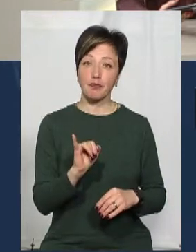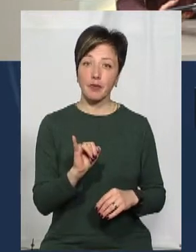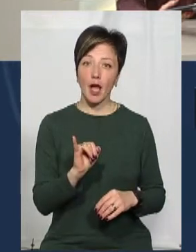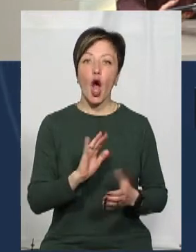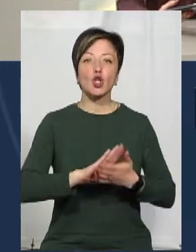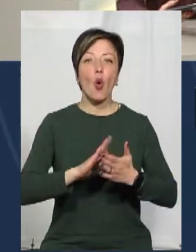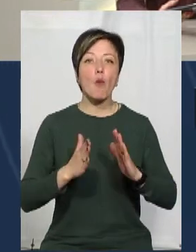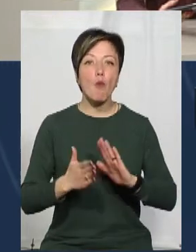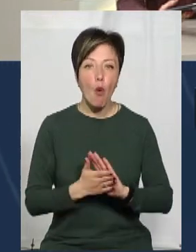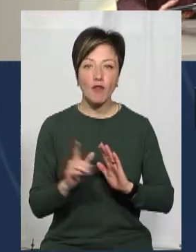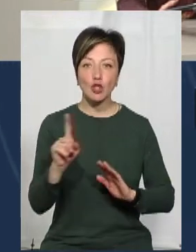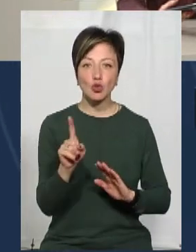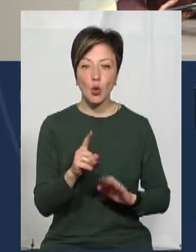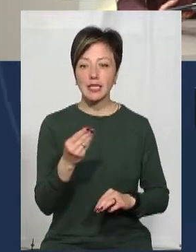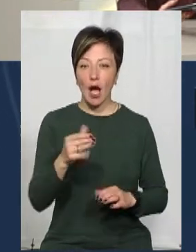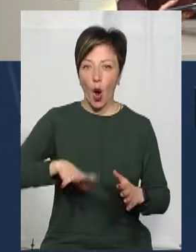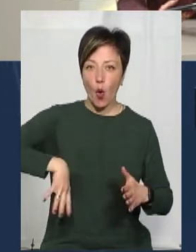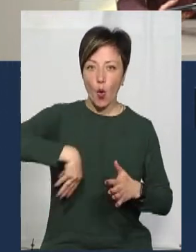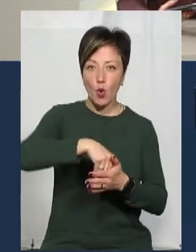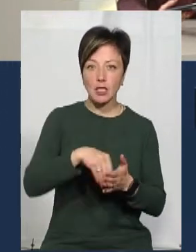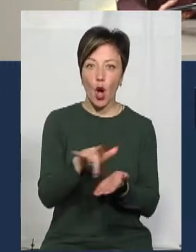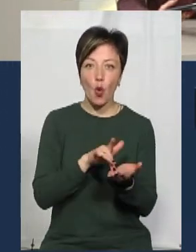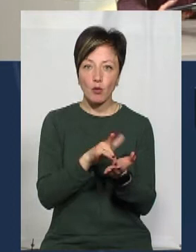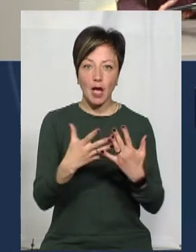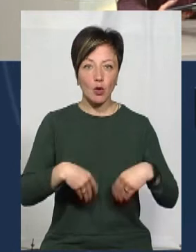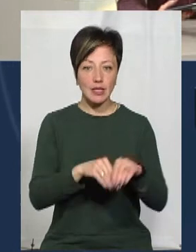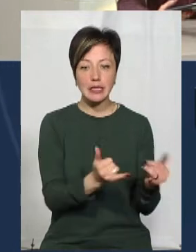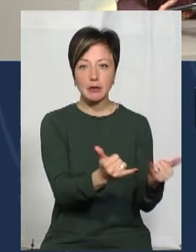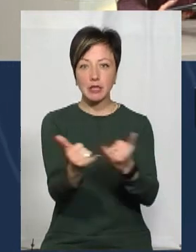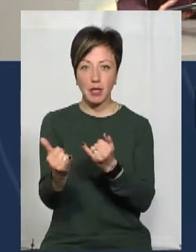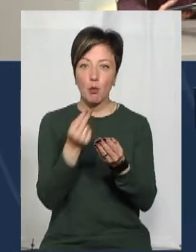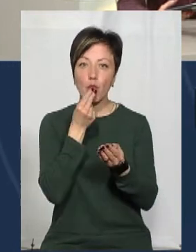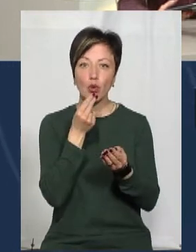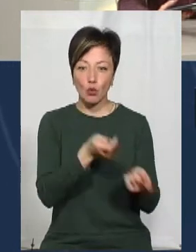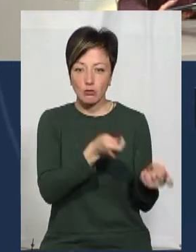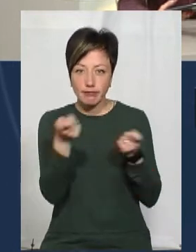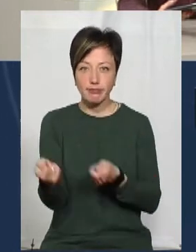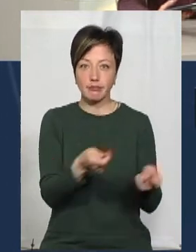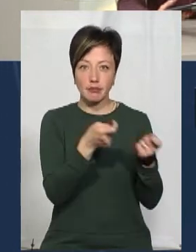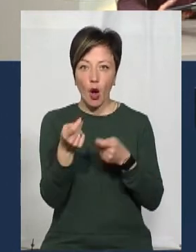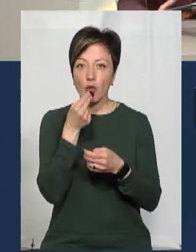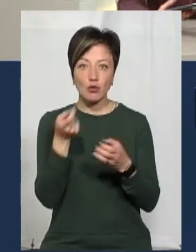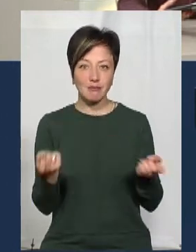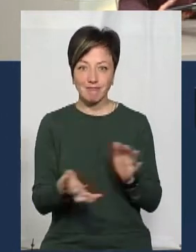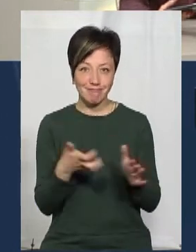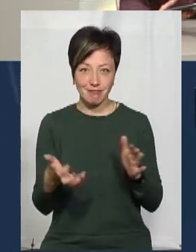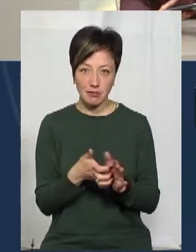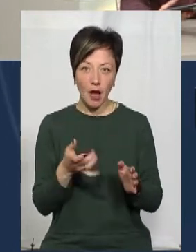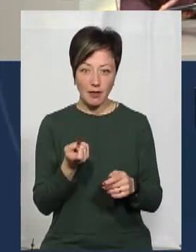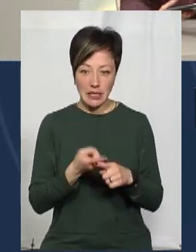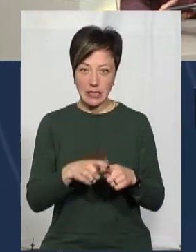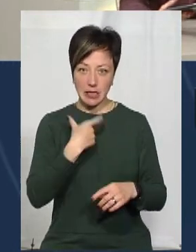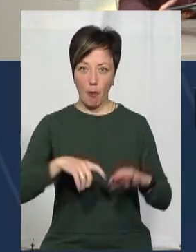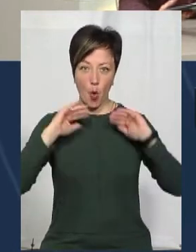остання домовилась, що за кошти ромської родини буде забезпечувати їх продуктами, бо вчора виявилося, що продуктів обмаль, а вони ж на